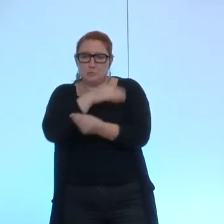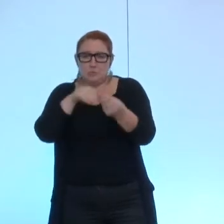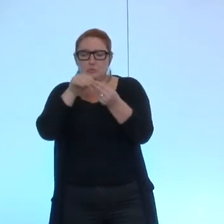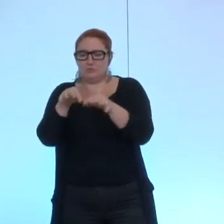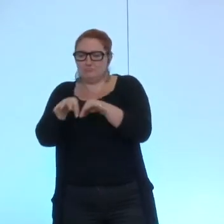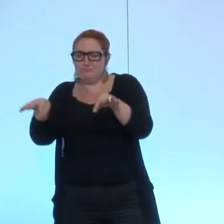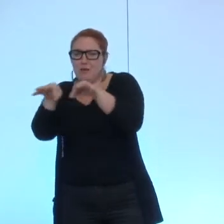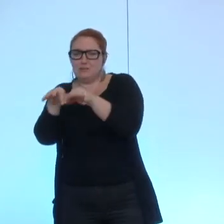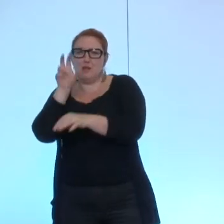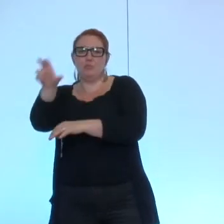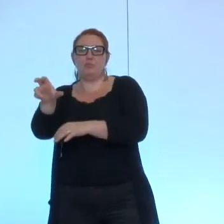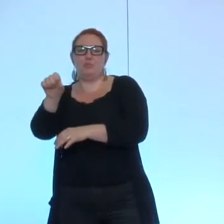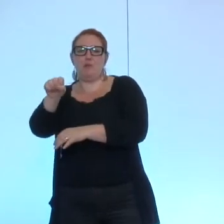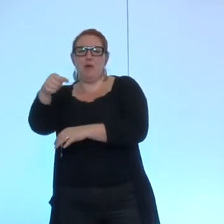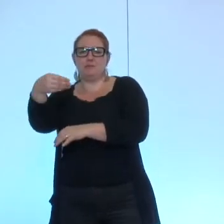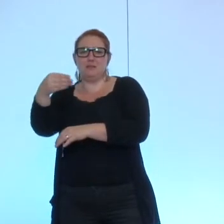SMTC des questions